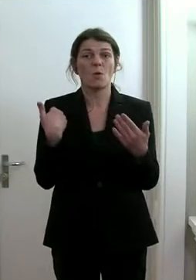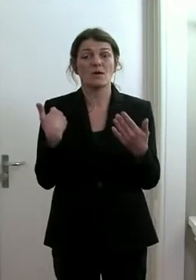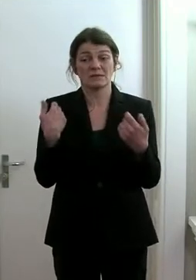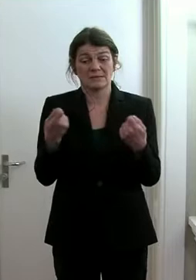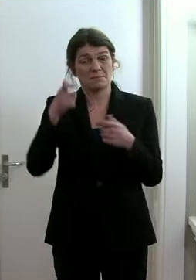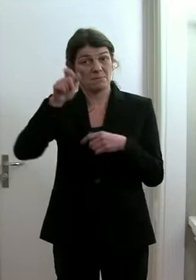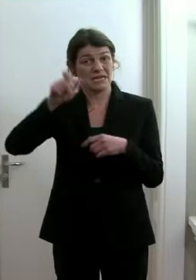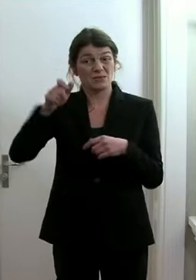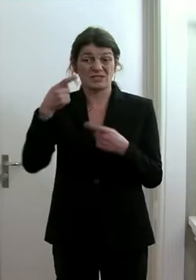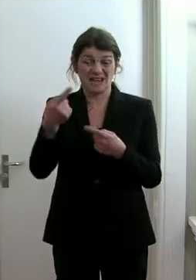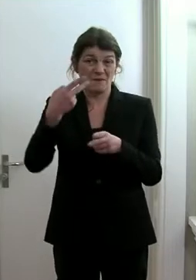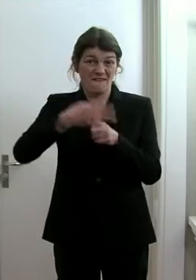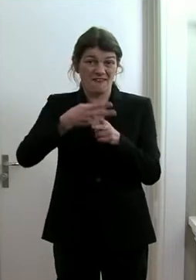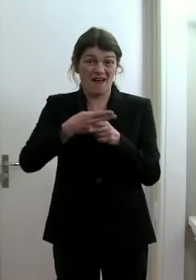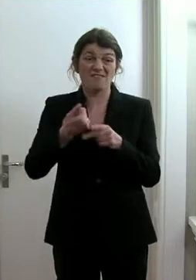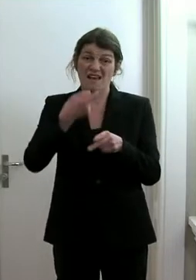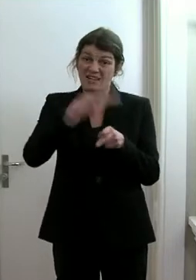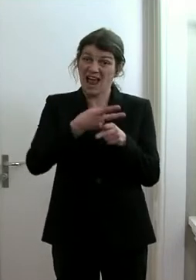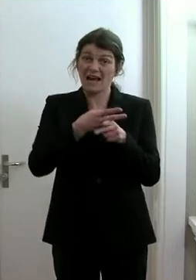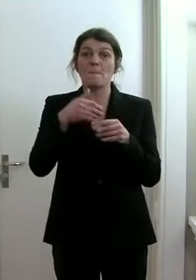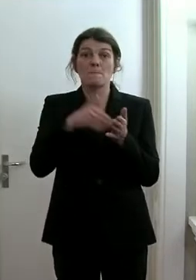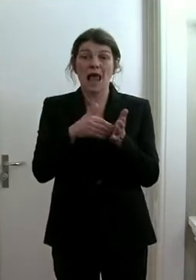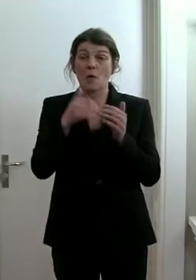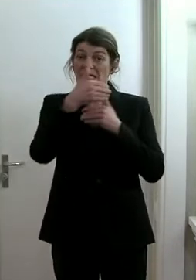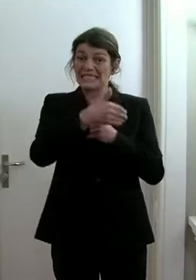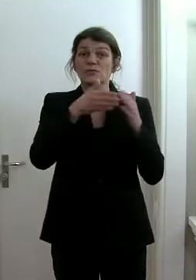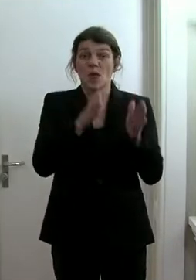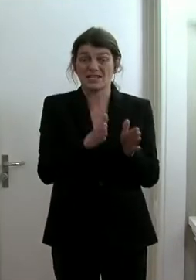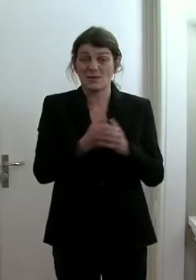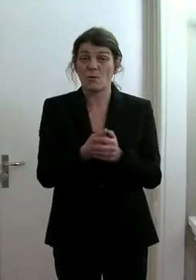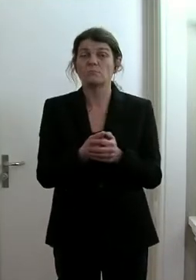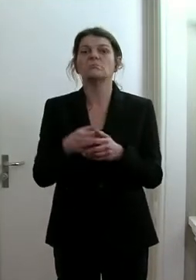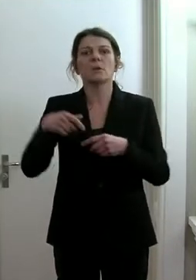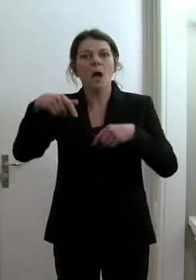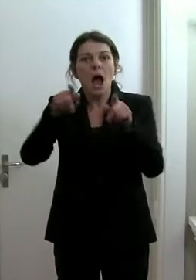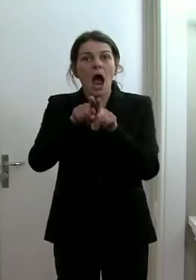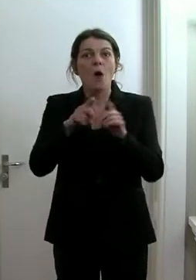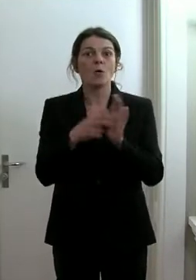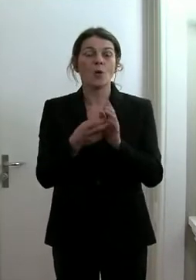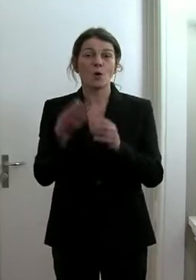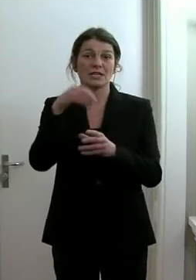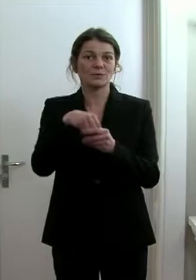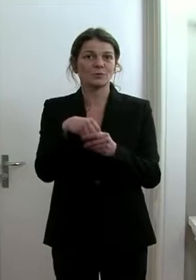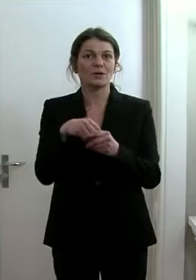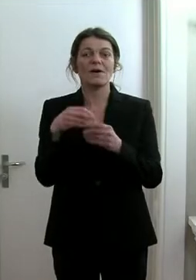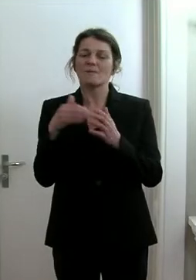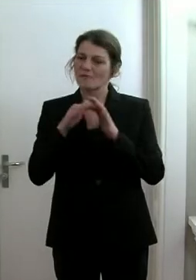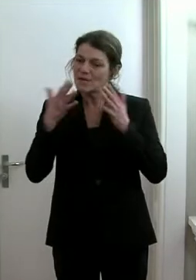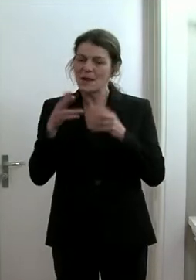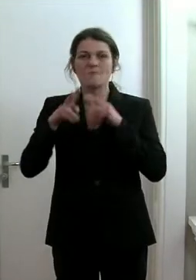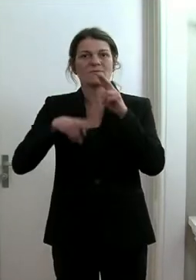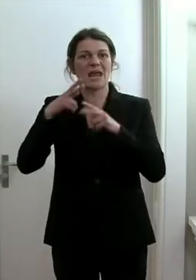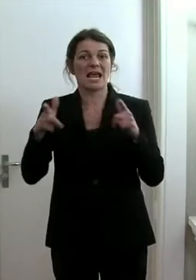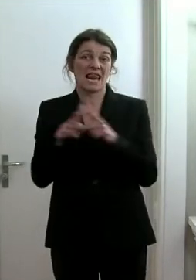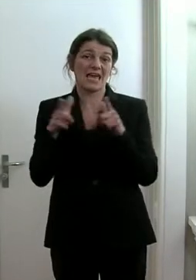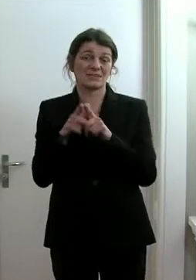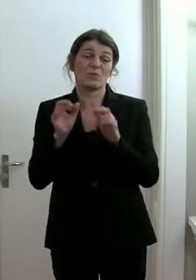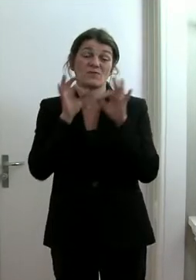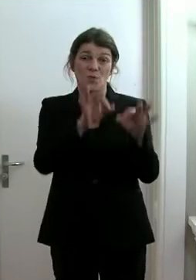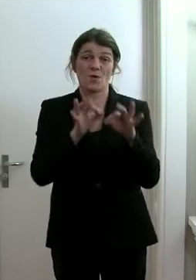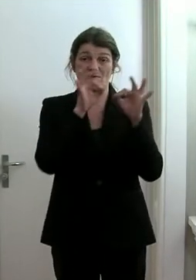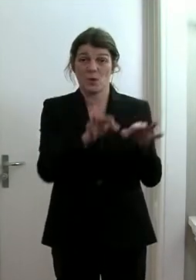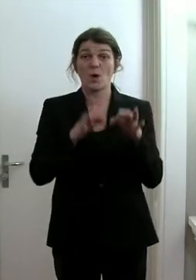die erkrankt sind an einer Krankheit, die eine Isolation bedingt und dann eben auch noch viele Pflegeleistungen erbracht werden müssen.